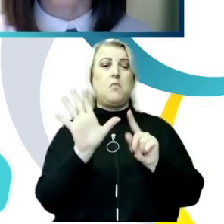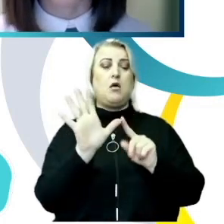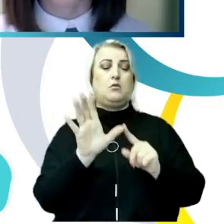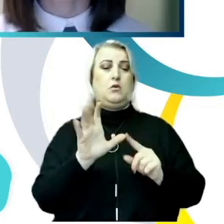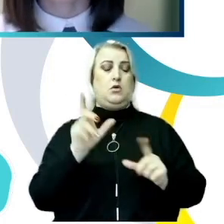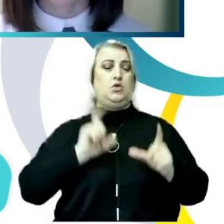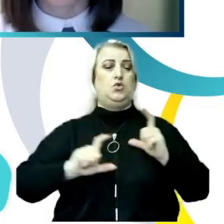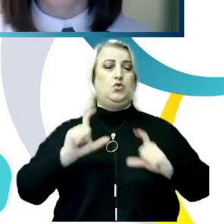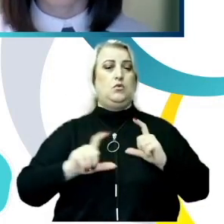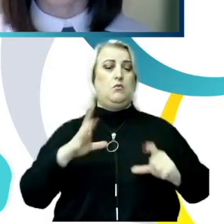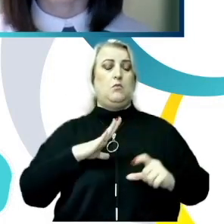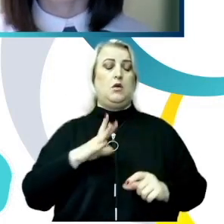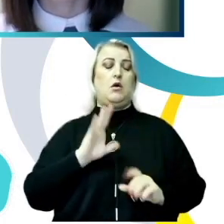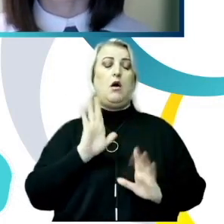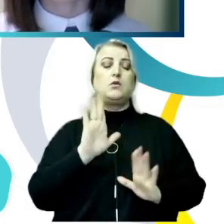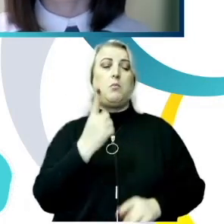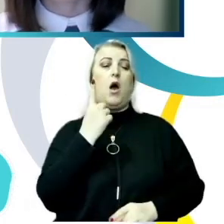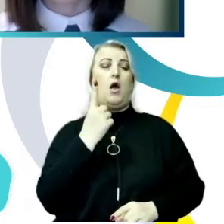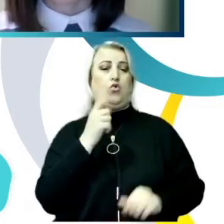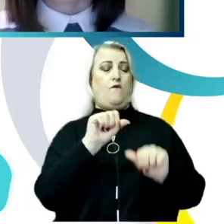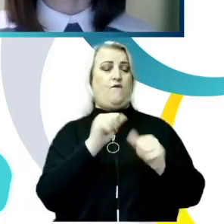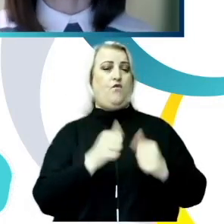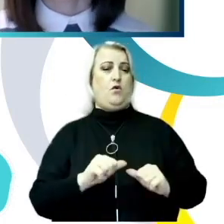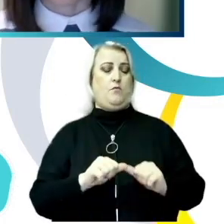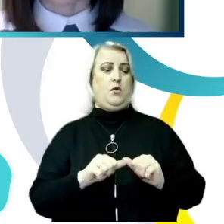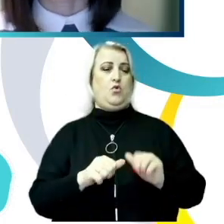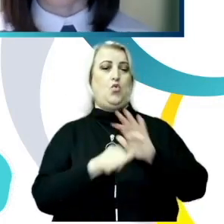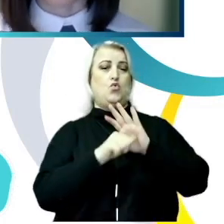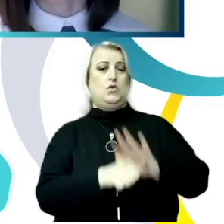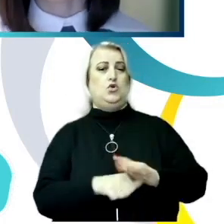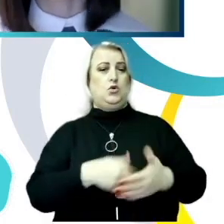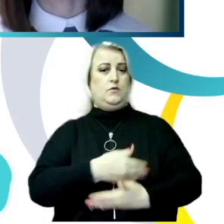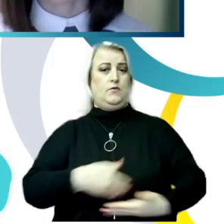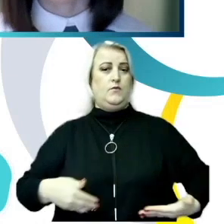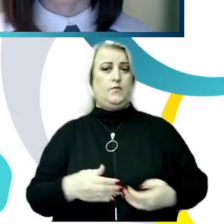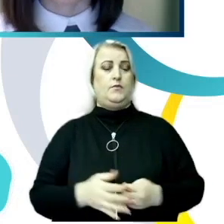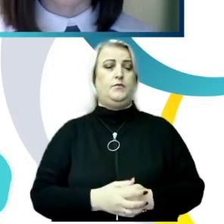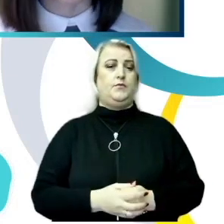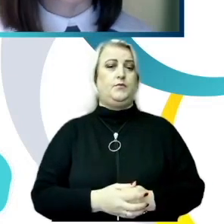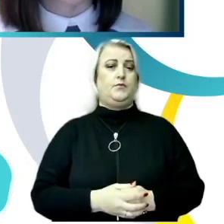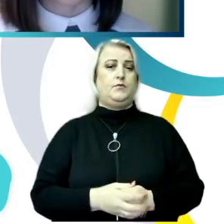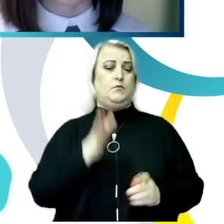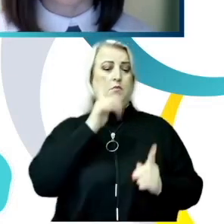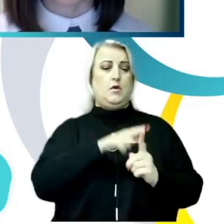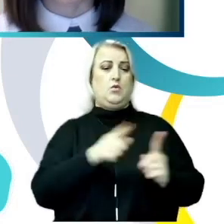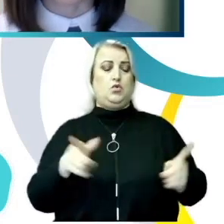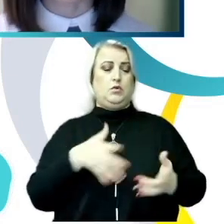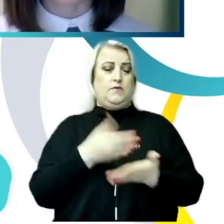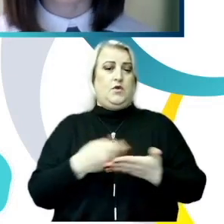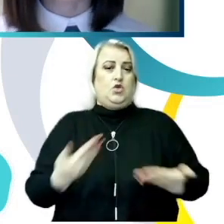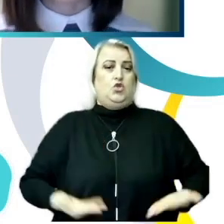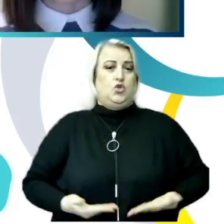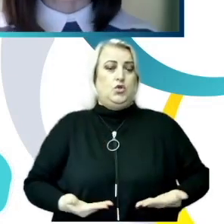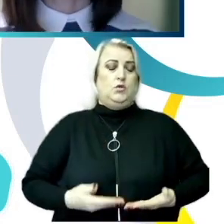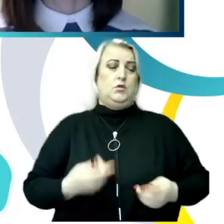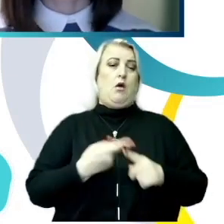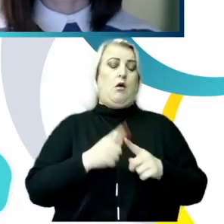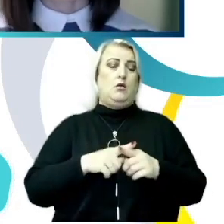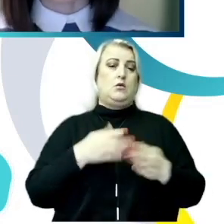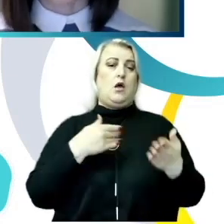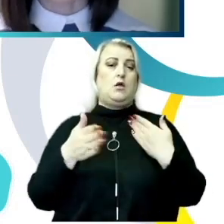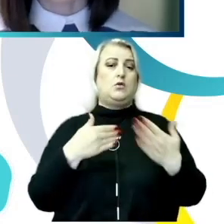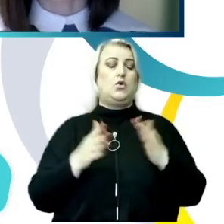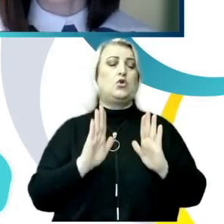expus cel puțin unei forme de hărțurii sexuale pe parcursul vieții. Deci aceasta se referă nu